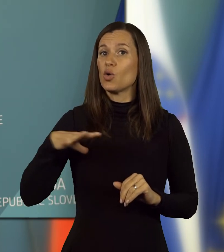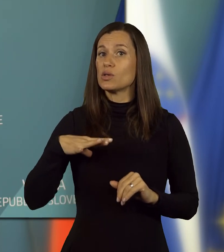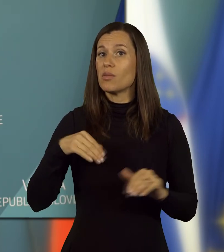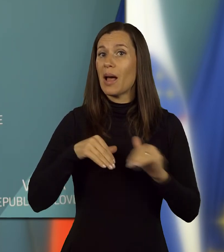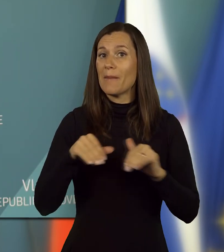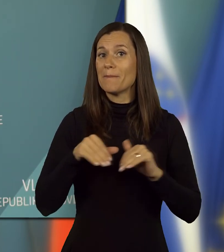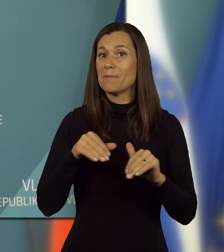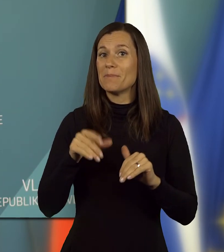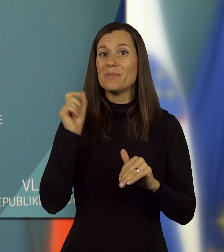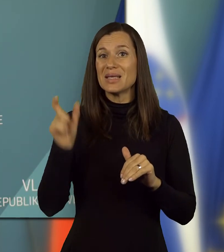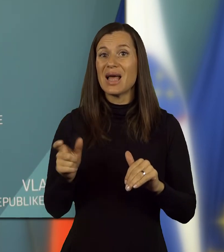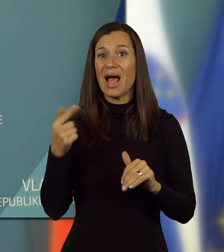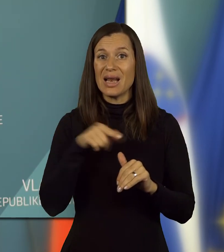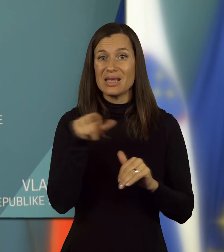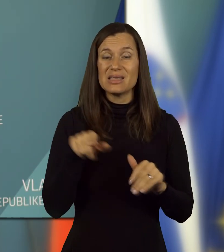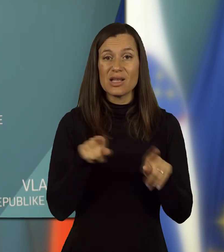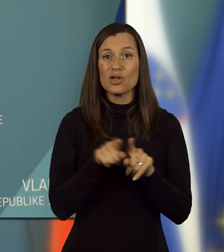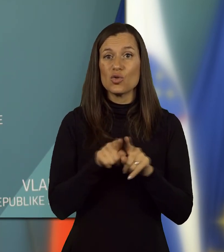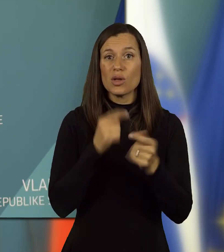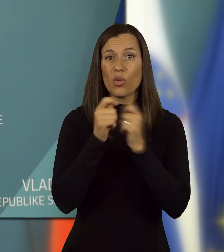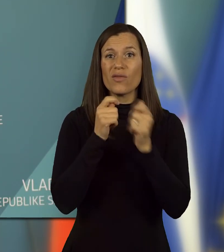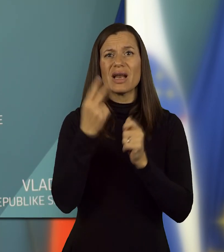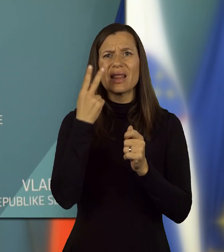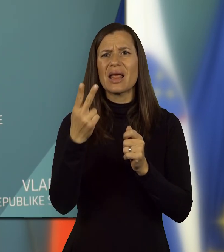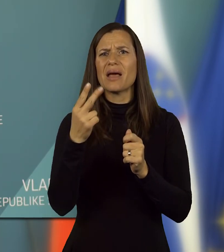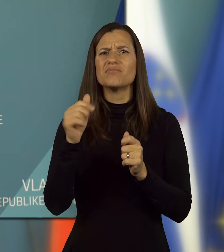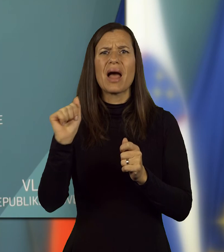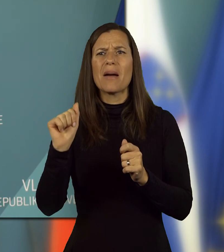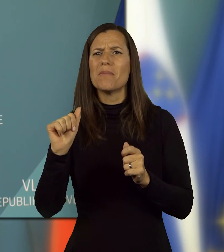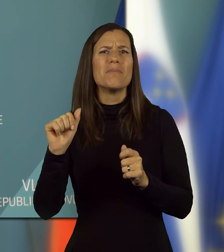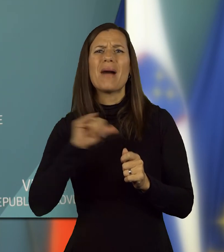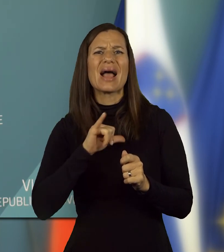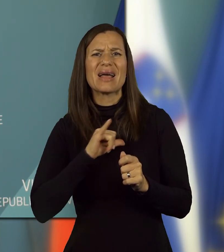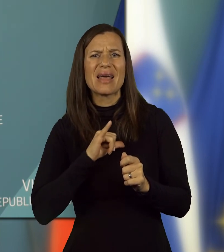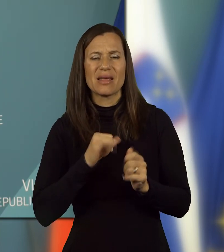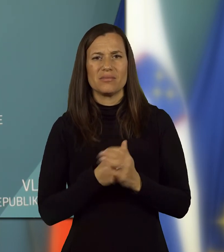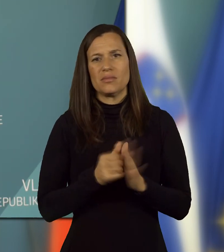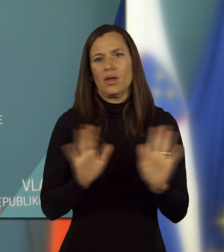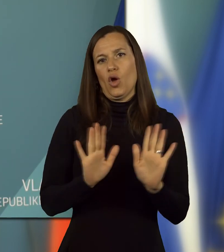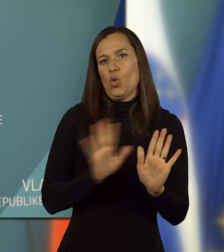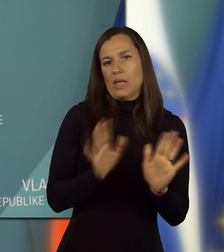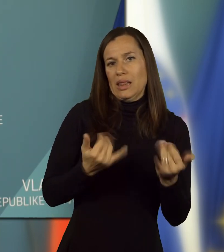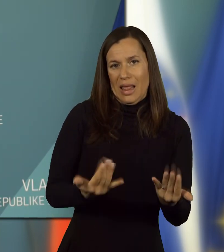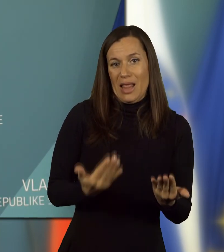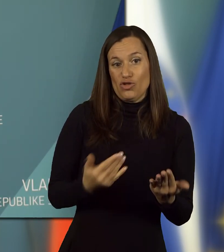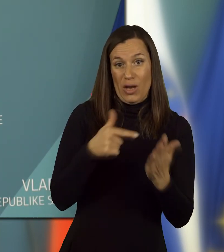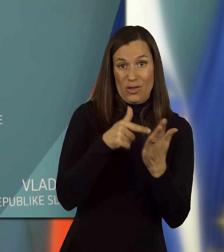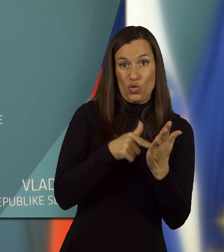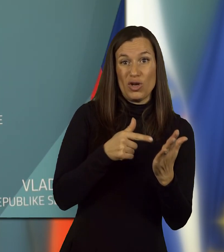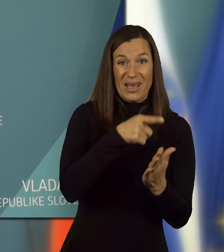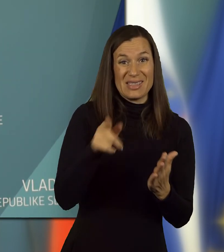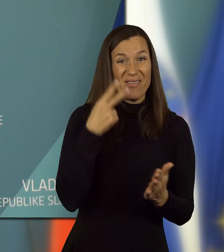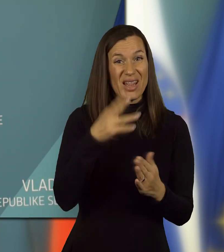Hvala, ministrica, če ste mogoče na vladi, danes bo iliko prodaj državnega proloženja, koliko je ta banke? Se pravi, vse današnje